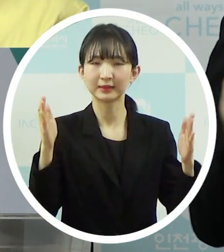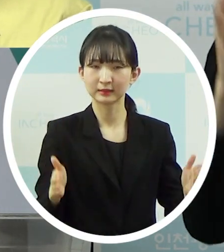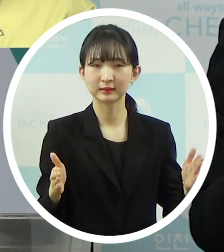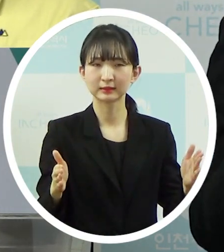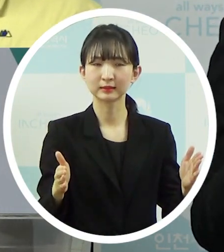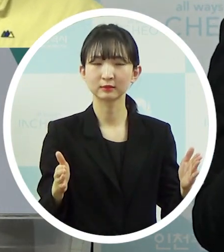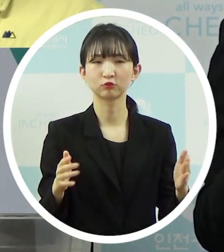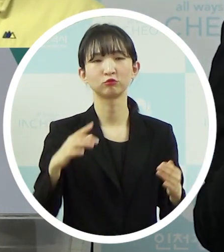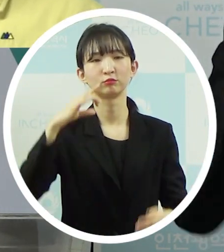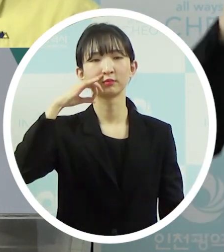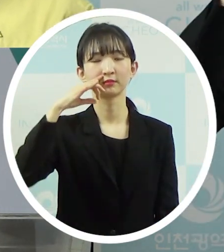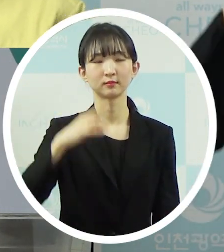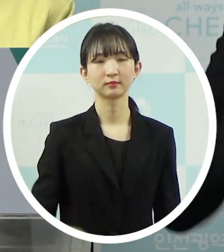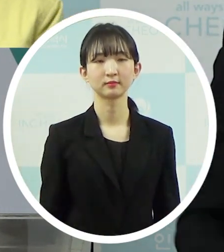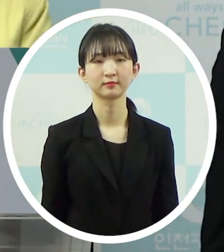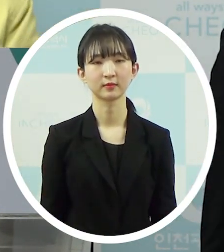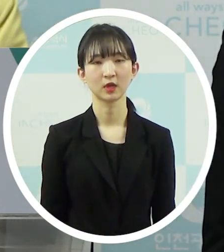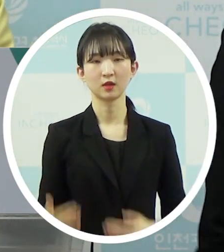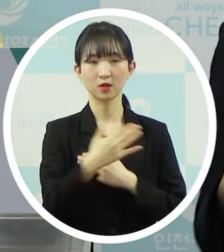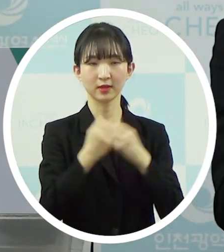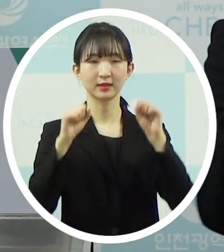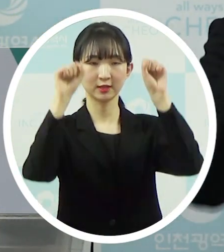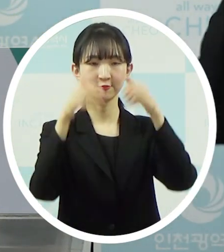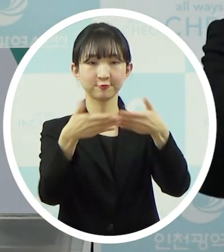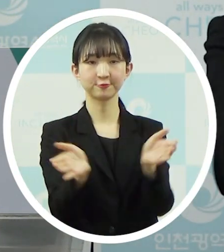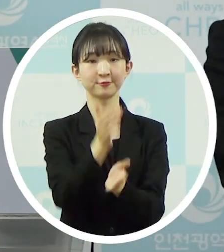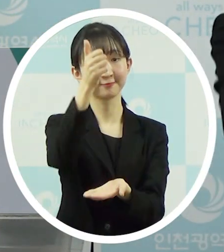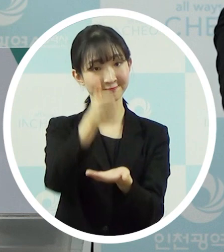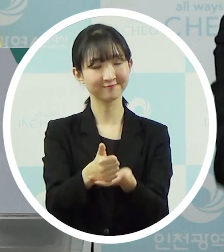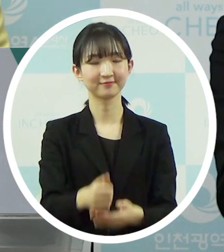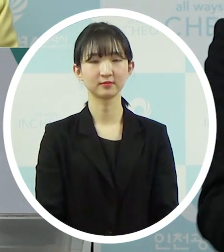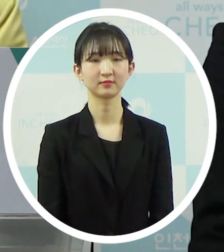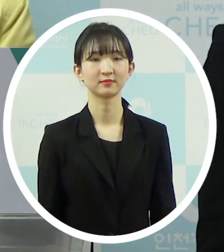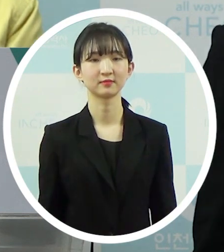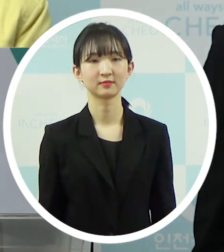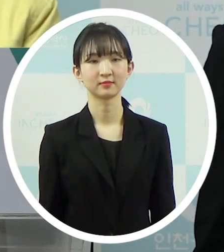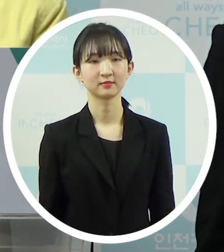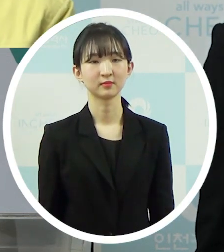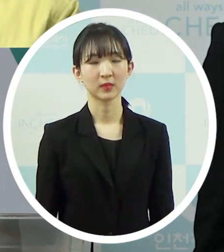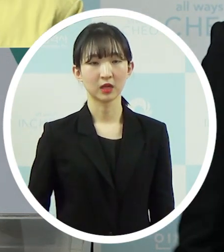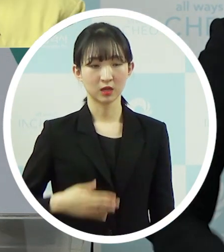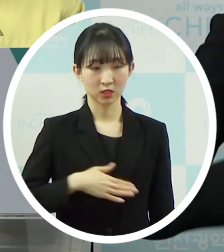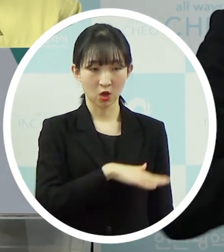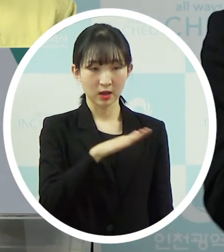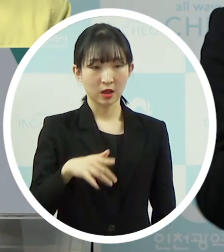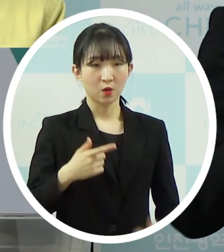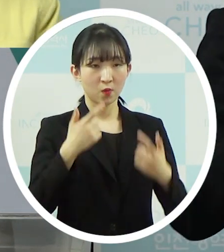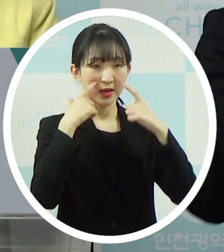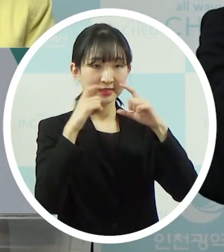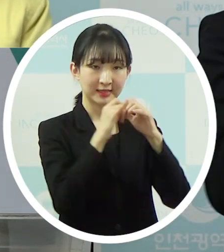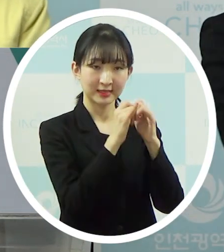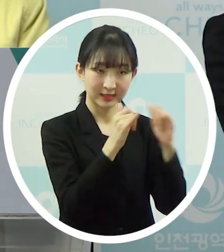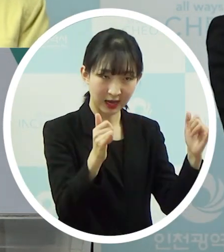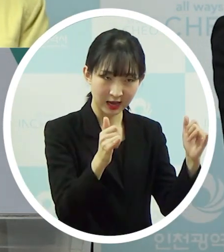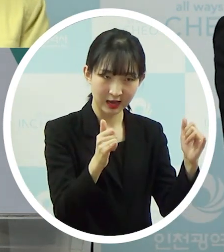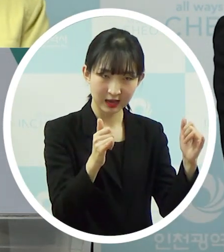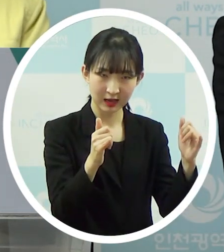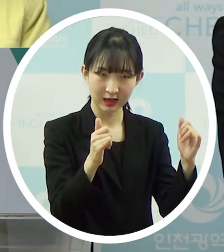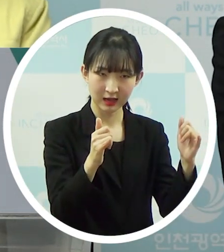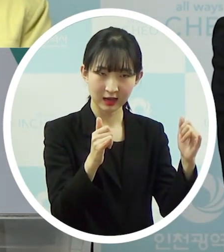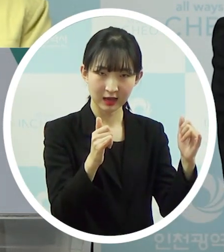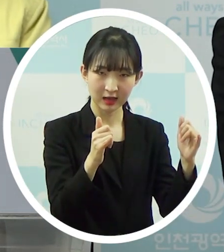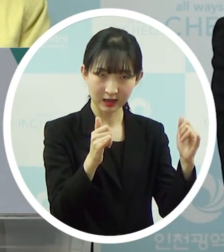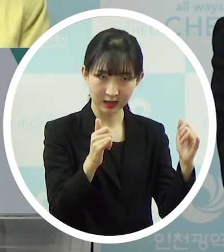설명을 해주시면 됩니다. 건강체육국장입니다. 이상 저희가 양성 확진으로 나올 거로 일단은